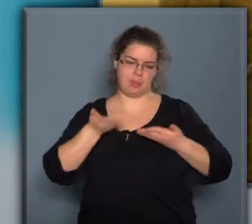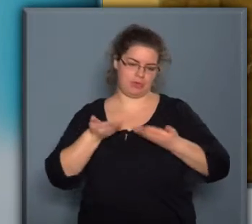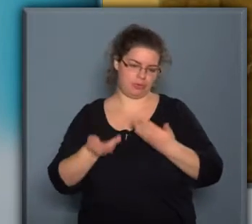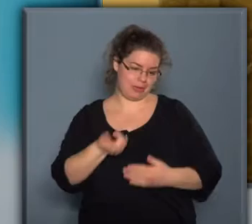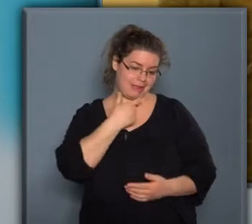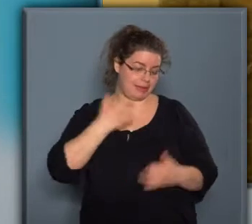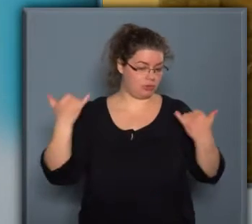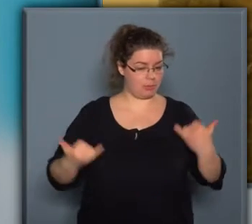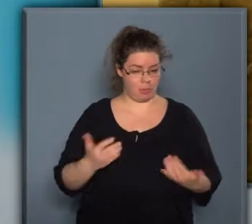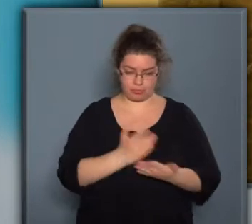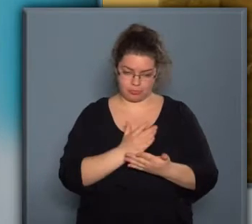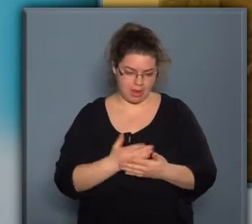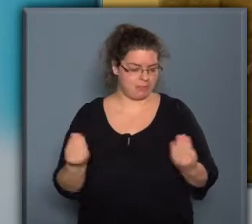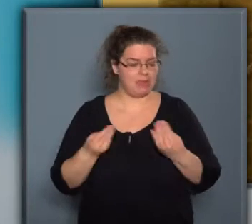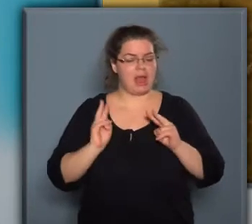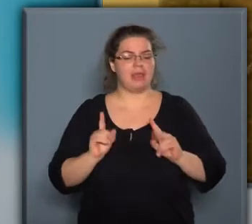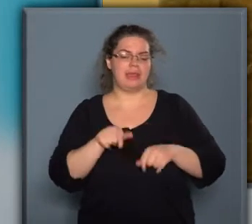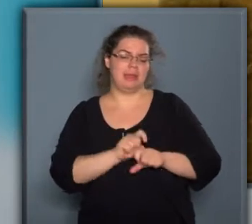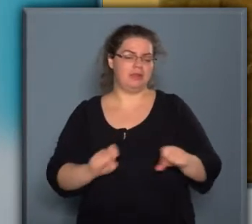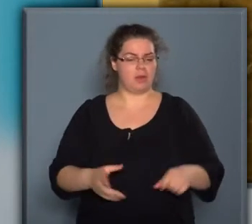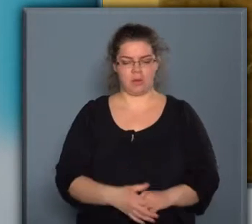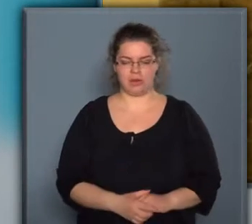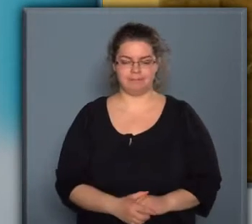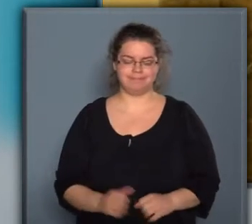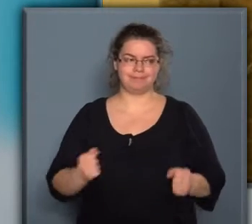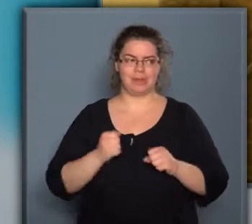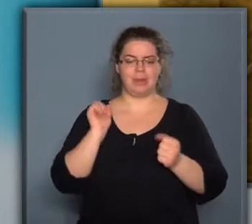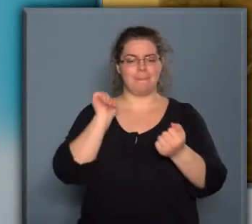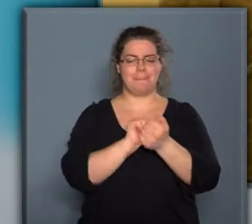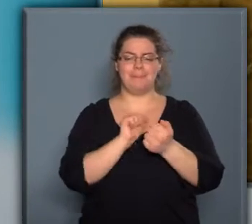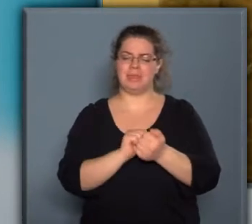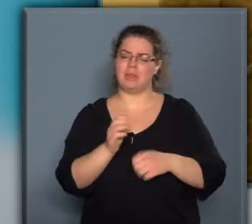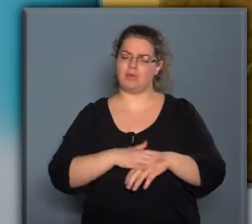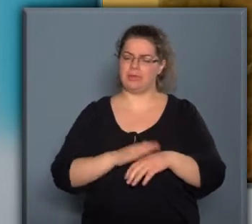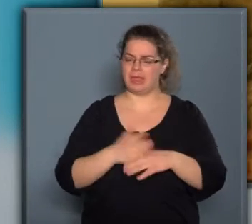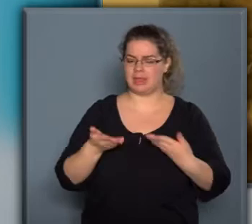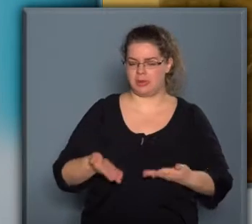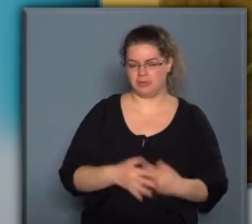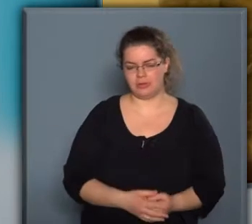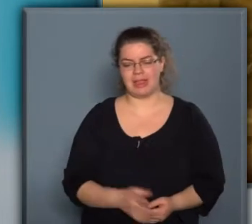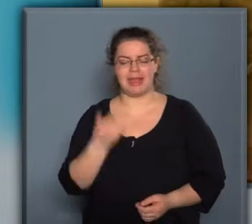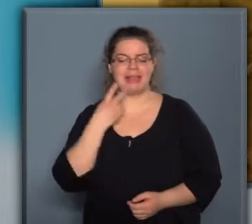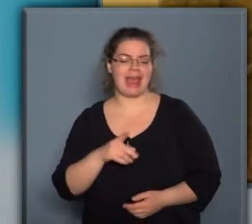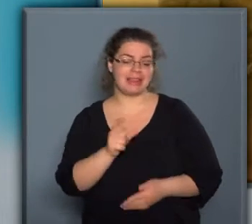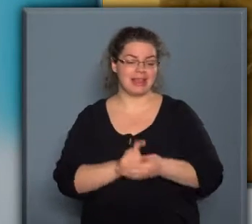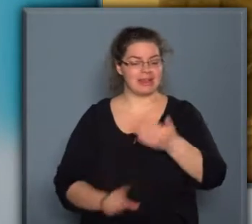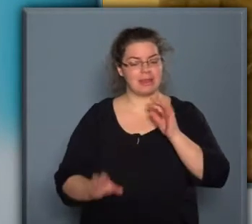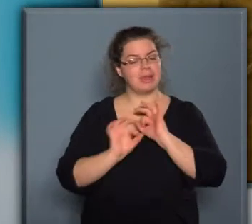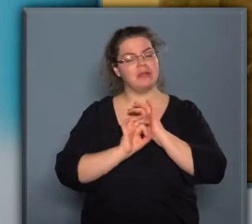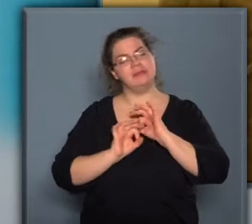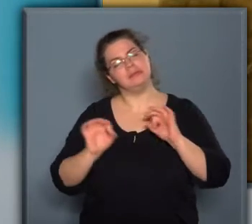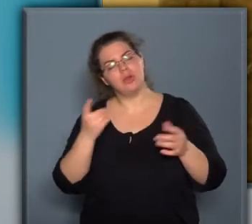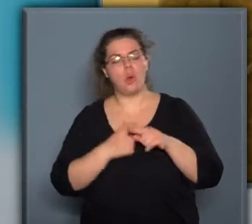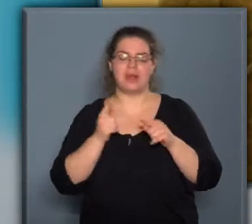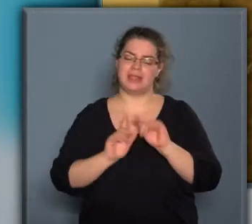sütnek az idősek most már. Mi lehet ennek az oka? Nagyon biztos kézzel sütnek, az látszik, hogy a recepteknek a jó része,